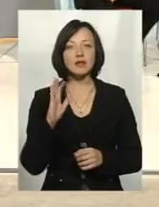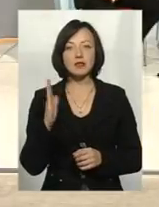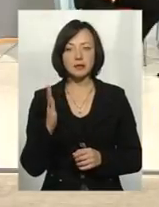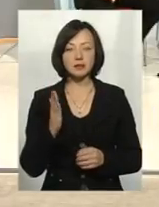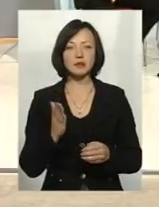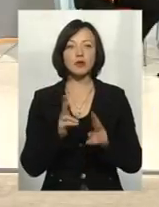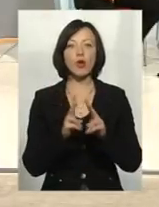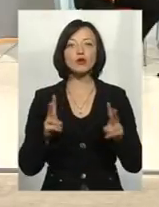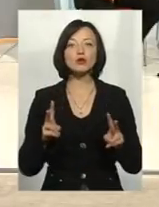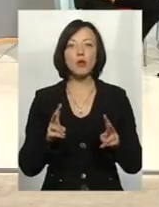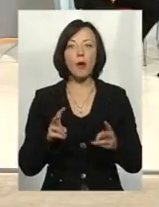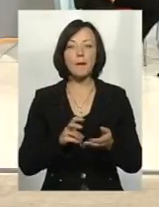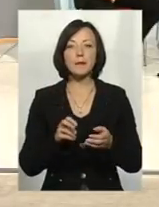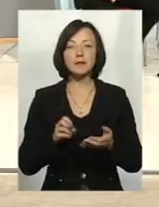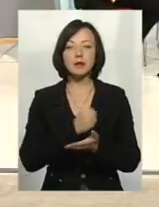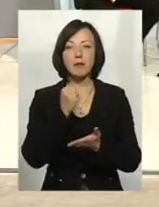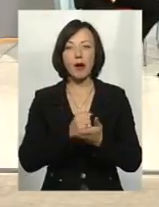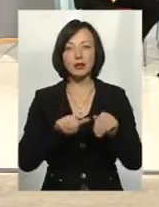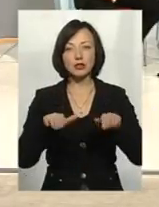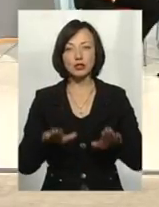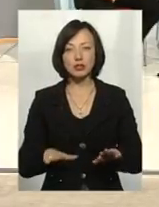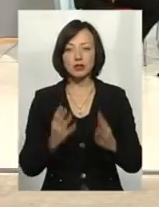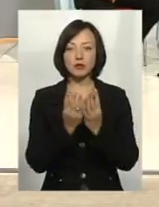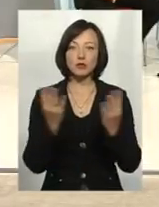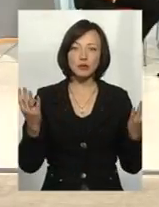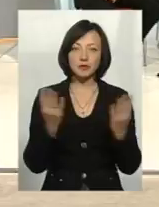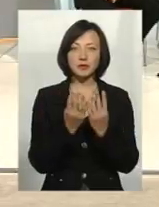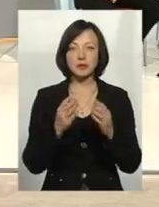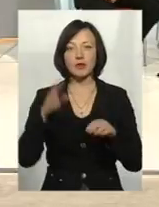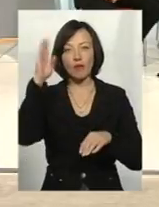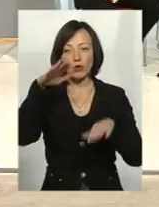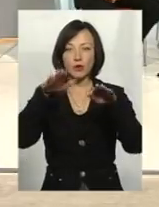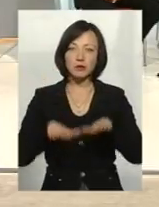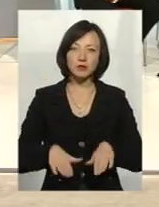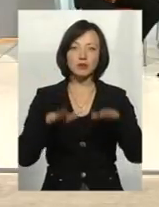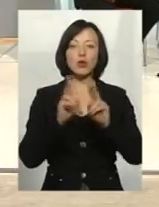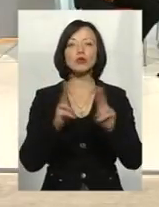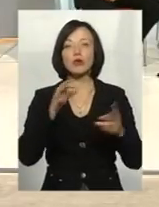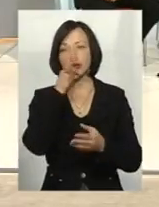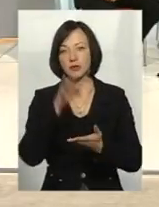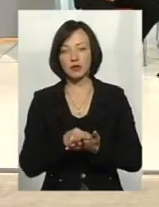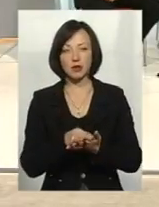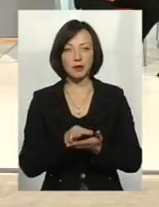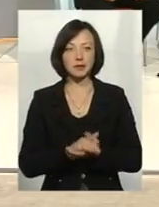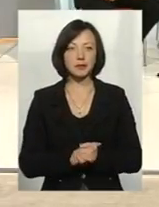хто приймає рішення про те, піднімати шлюзи, спускати воду, Хто мав би першу чергу відреагувати?